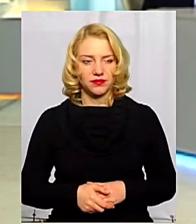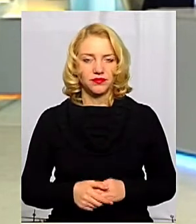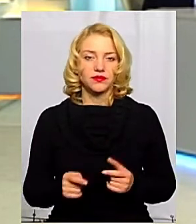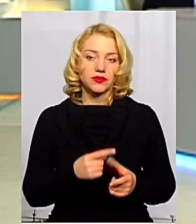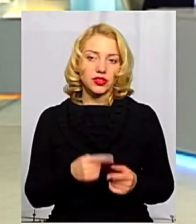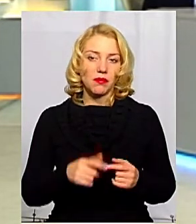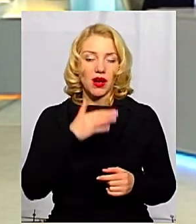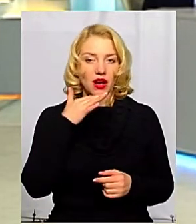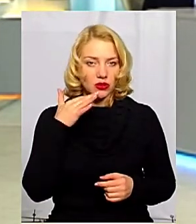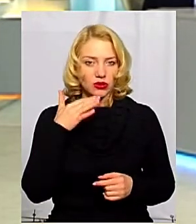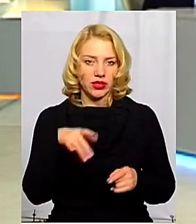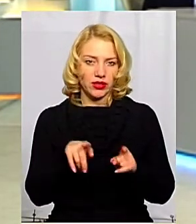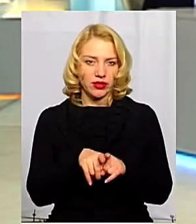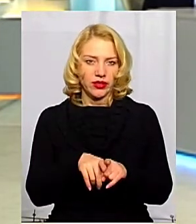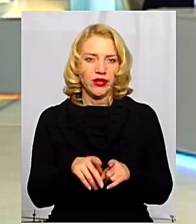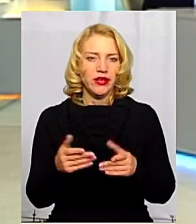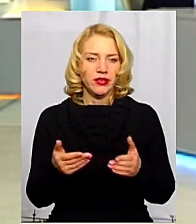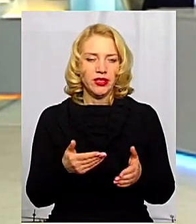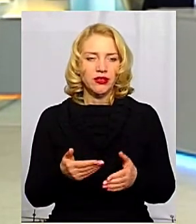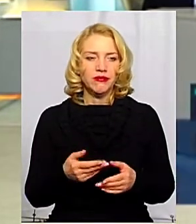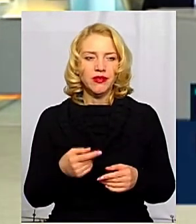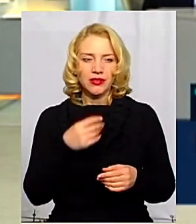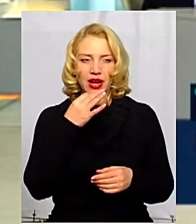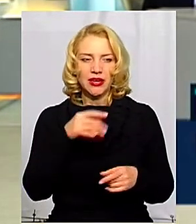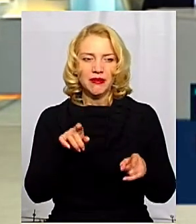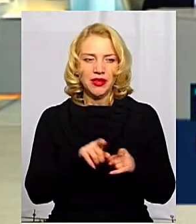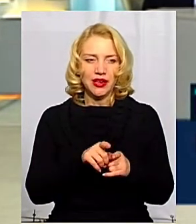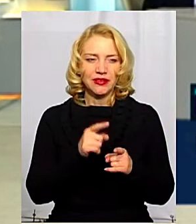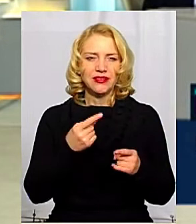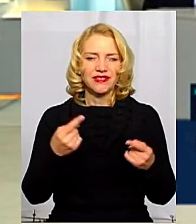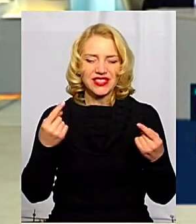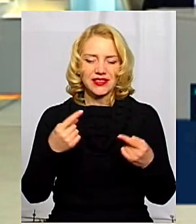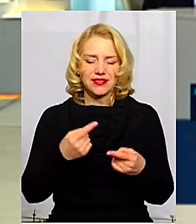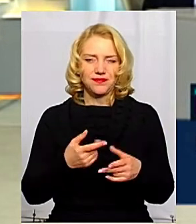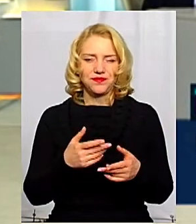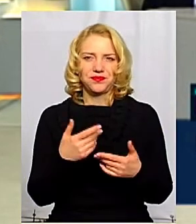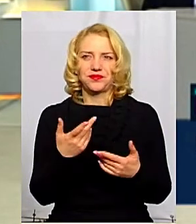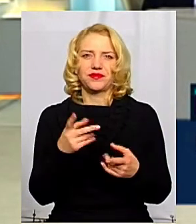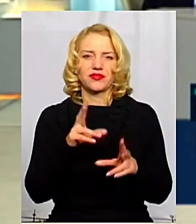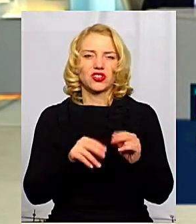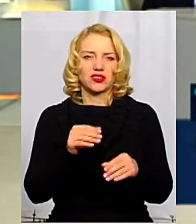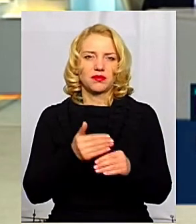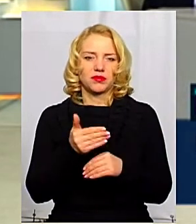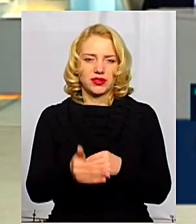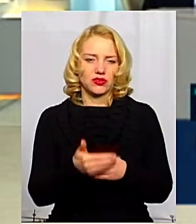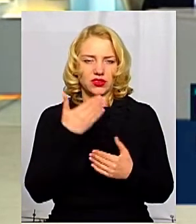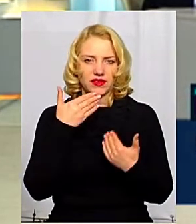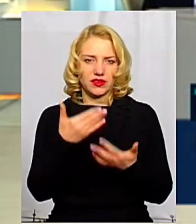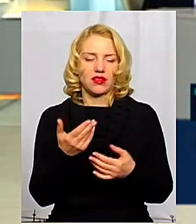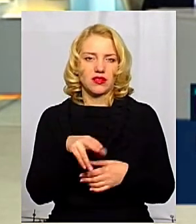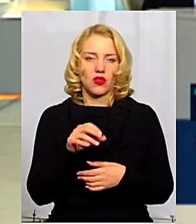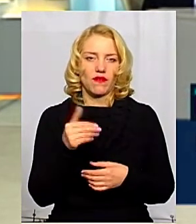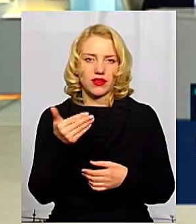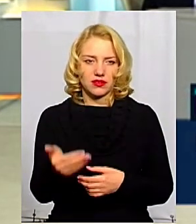Чи багато таких, які, скажімо так, у занадбаному стані, тобто вони запізно звернулися?